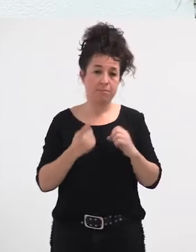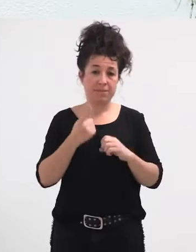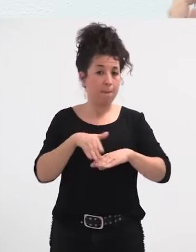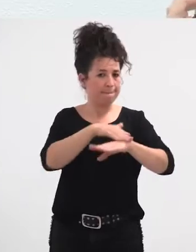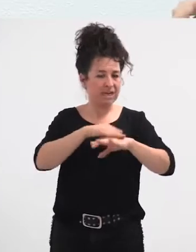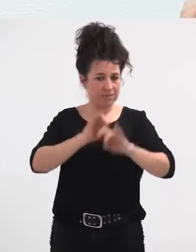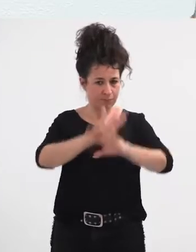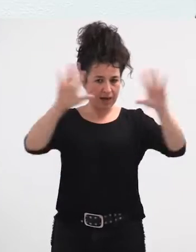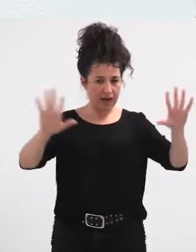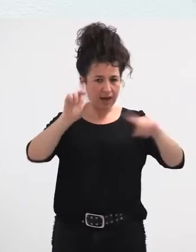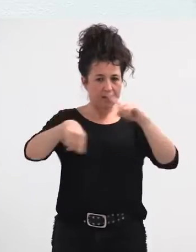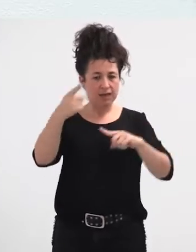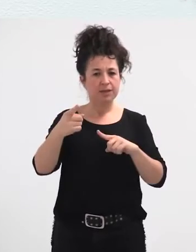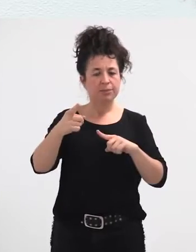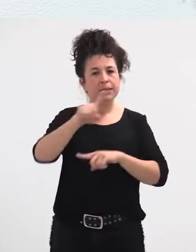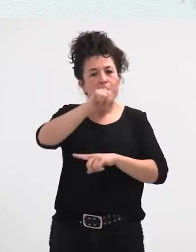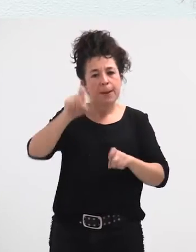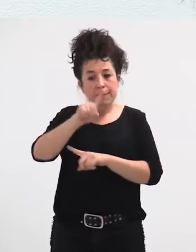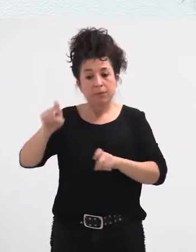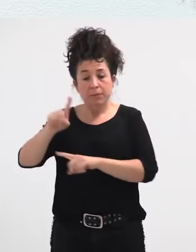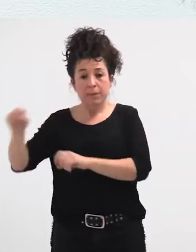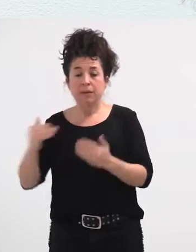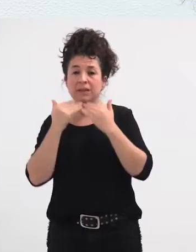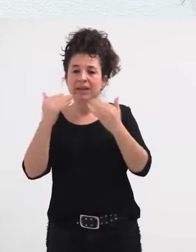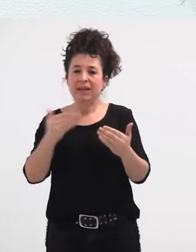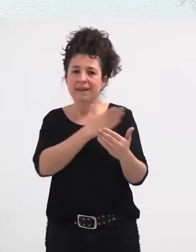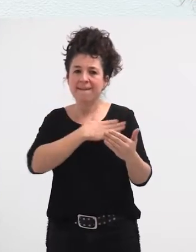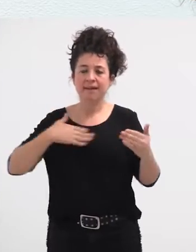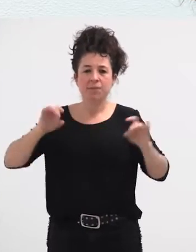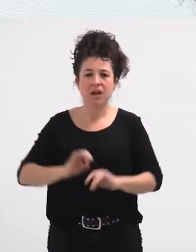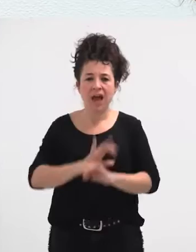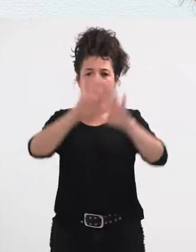eta gero, ba, galdera bat zumbidez saiatu gara, arritzen, zergaitik izan den